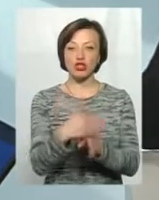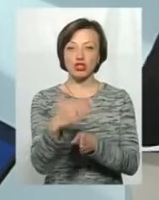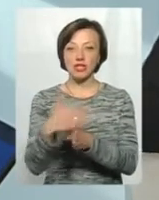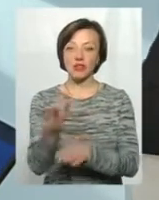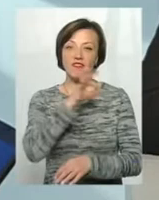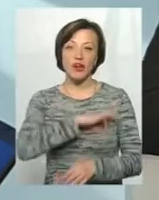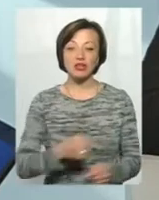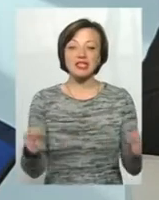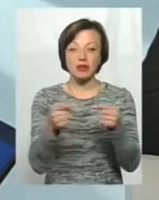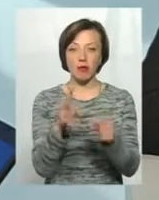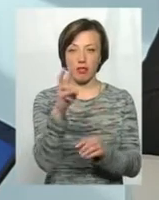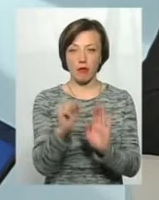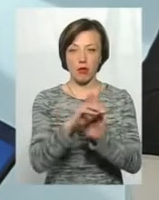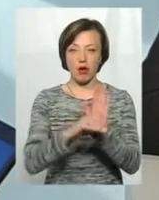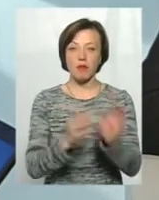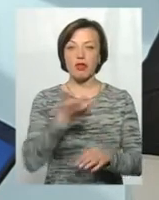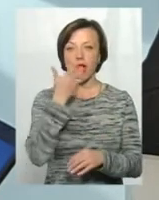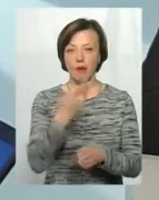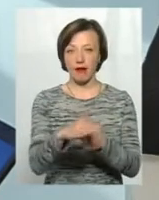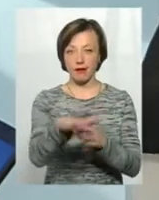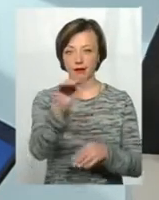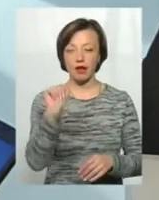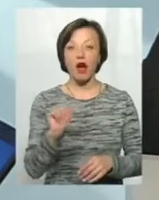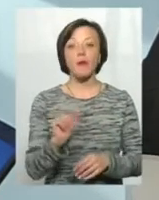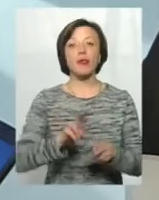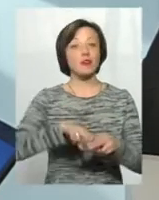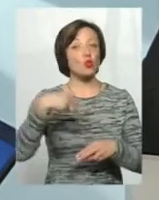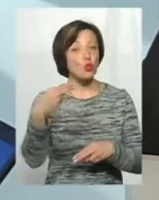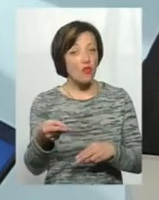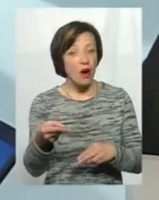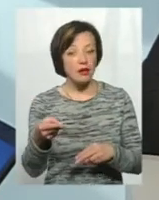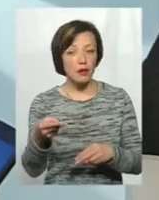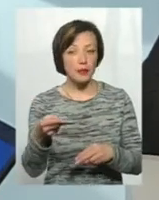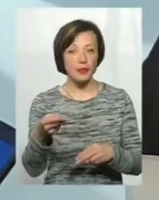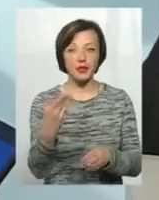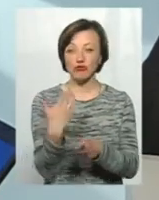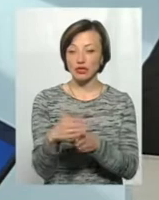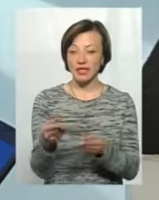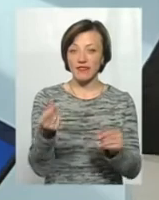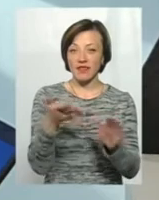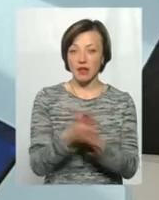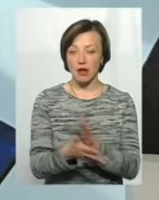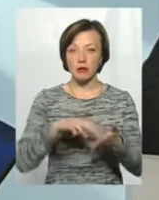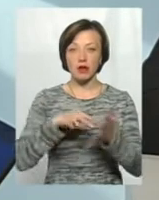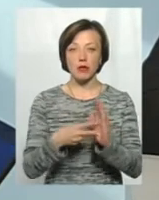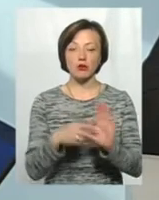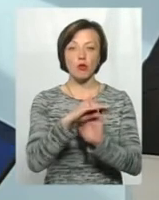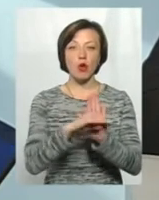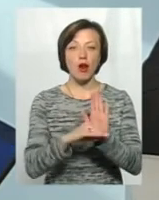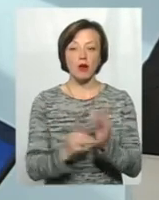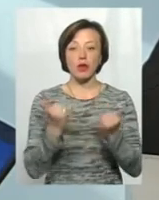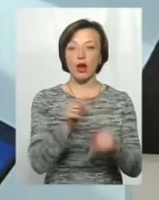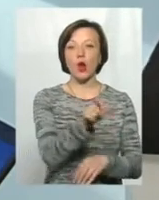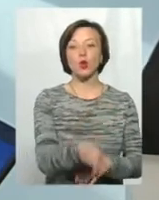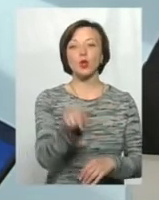використане саме на програму теплі кредити. Відшкодування, тобто компенсація частини витрат передбачена програмою до фізичних осіб